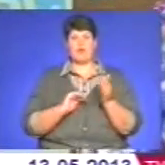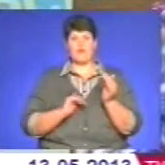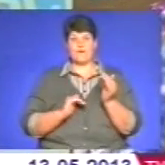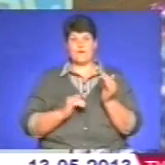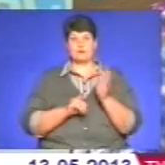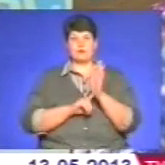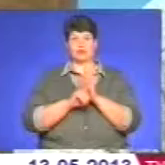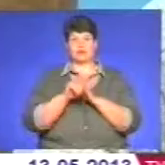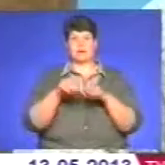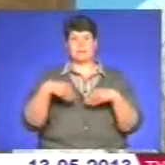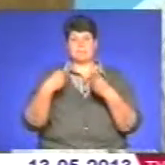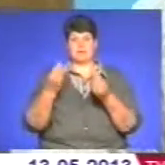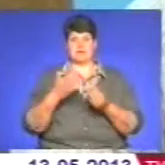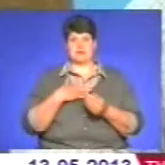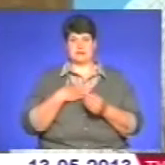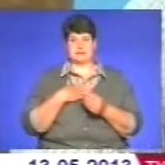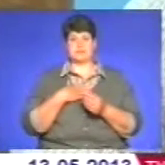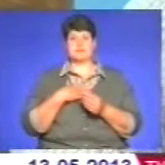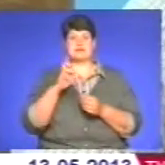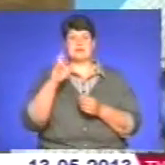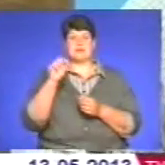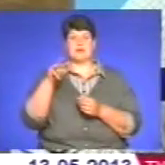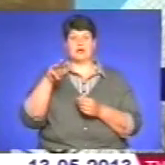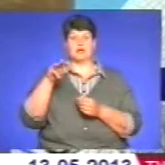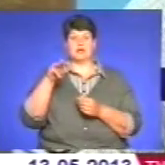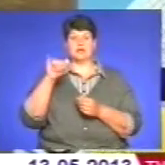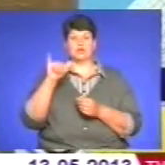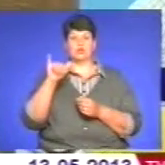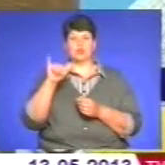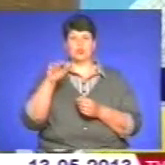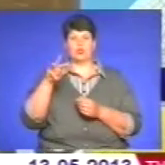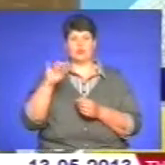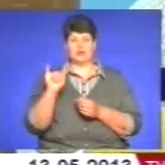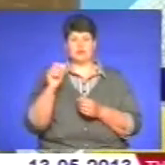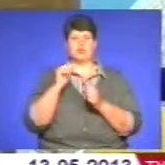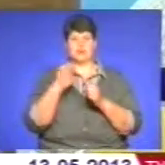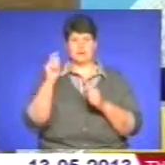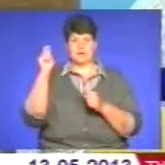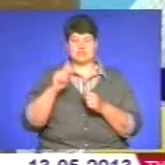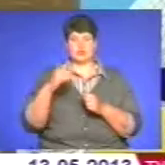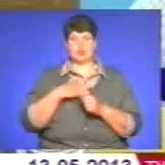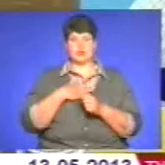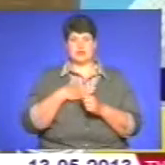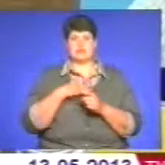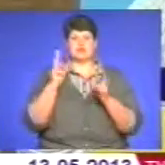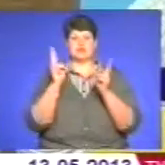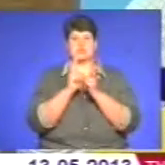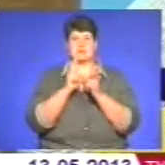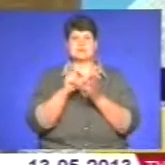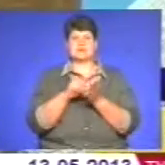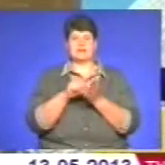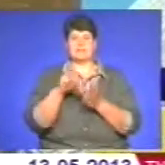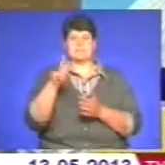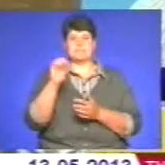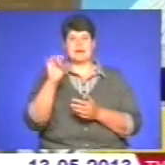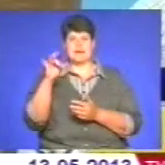почали більше нам подавати. Подружилися з Батумі, до нас їдуть також навіть. Ми часто зустрічаємо наших представників з мерії, які з